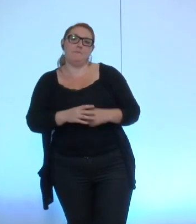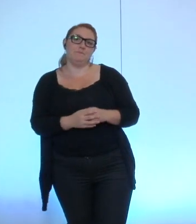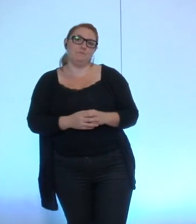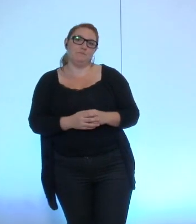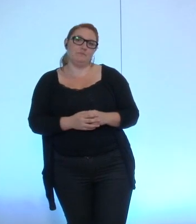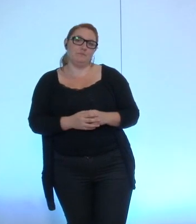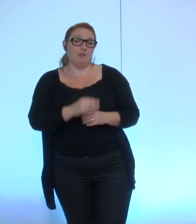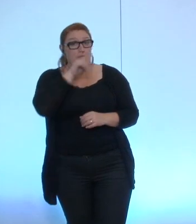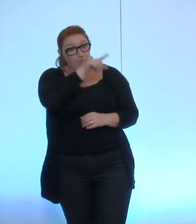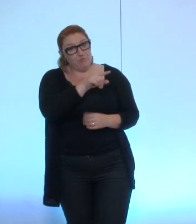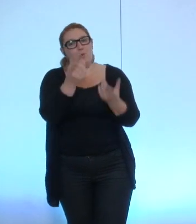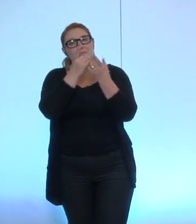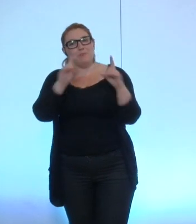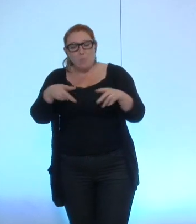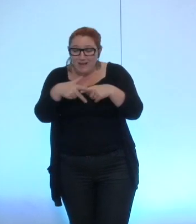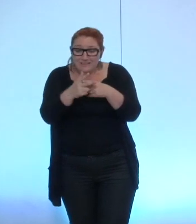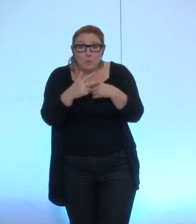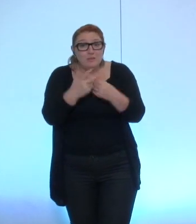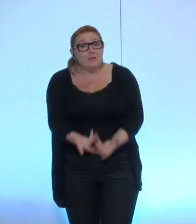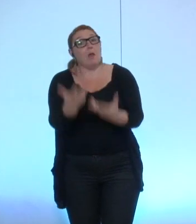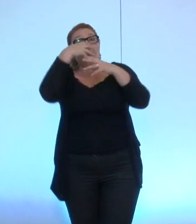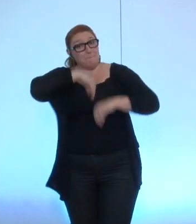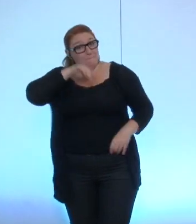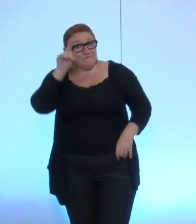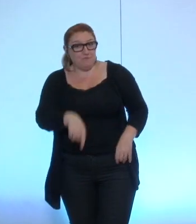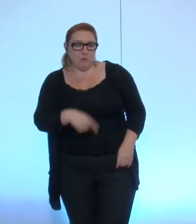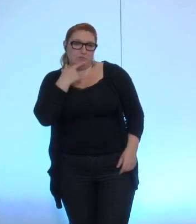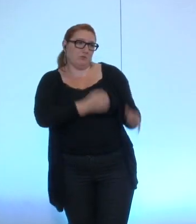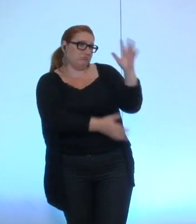faire vôtre et je ne comprends pas donc votre propos là-dessus